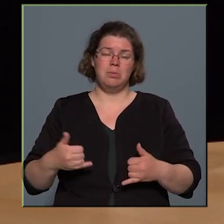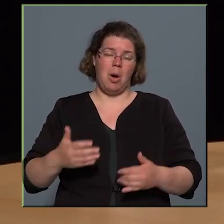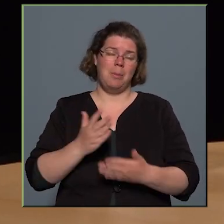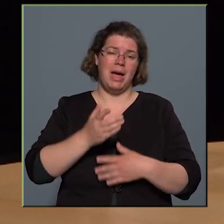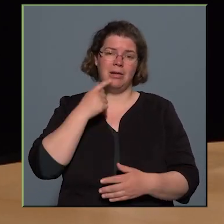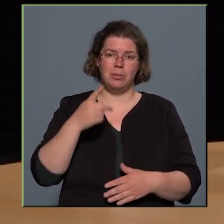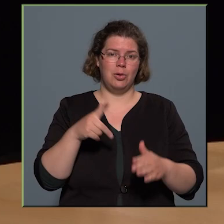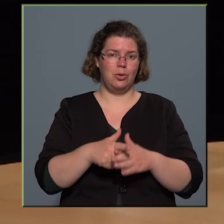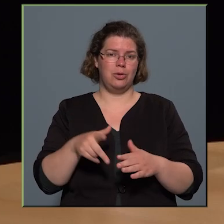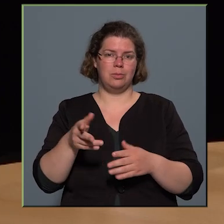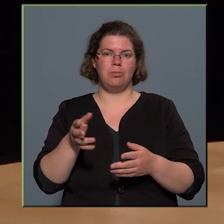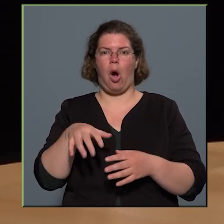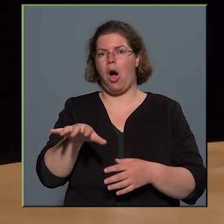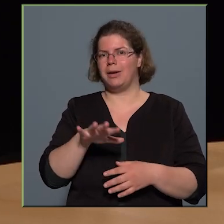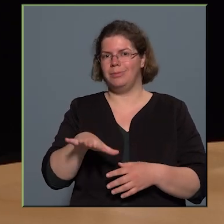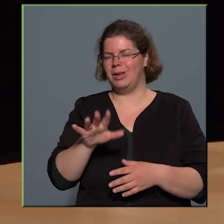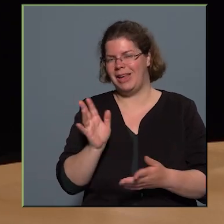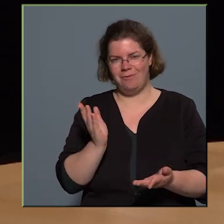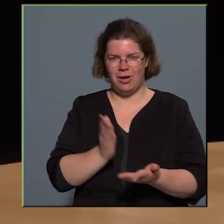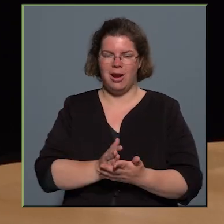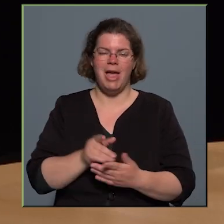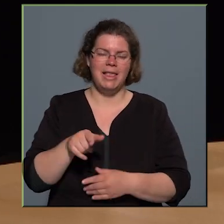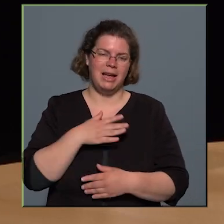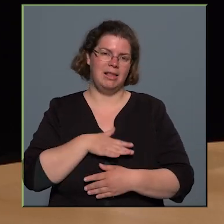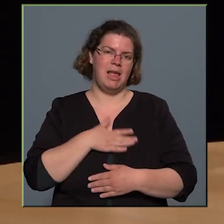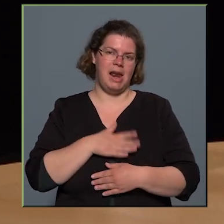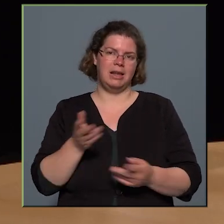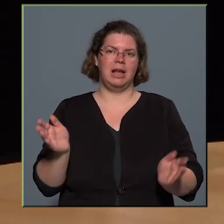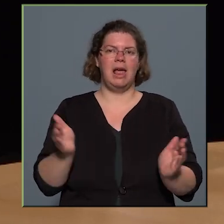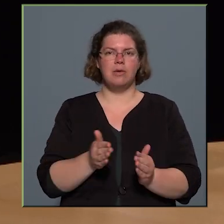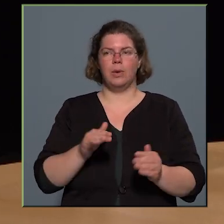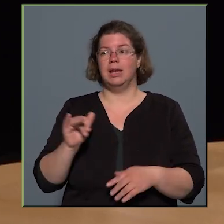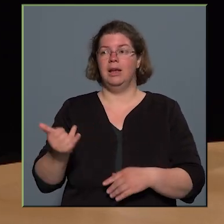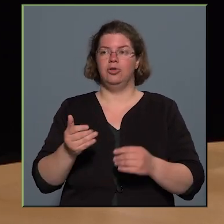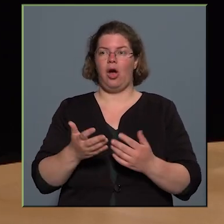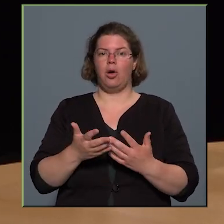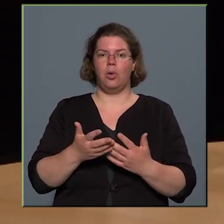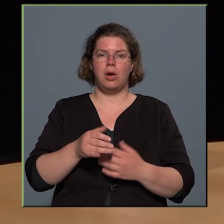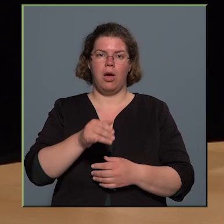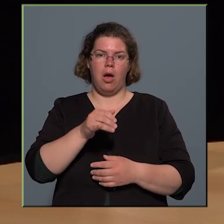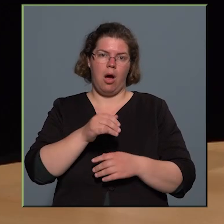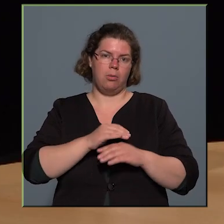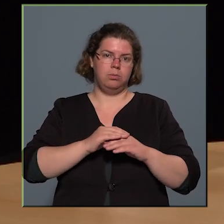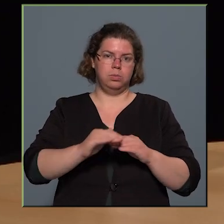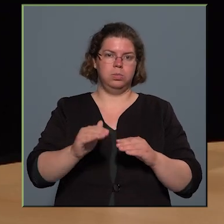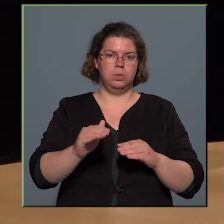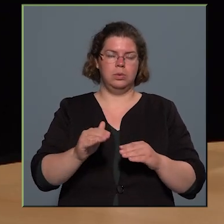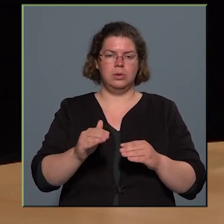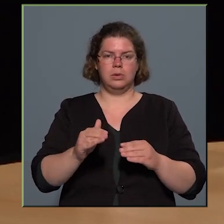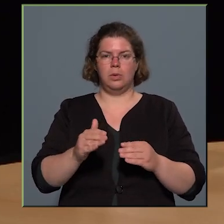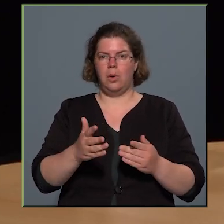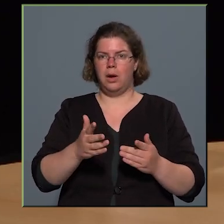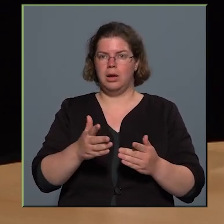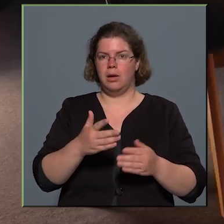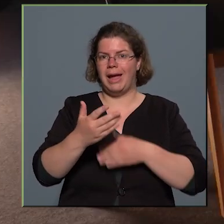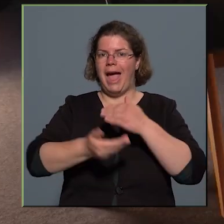közparkban nem való, tehát ezeket is szeretnék például leszűkíteni, és akkor ezzel is nőne a burkott felületek kárára a zöld